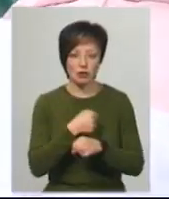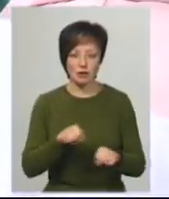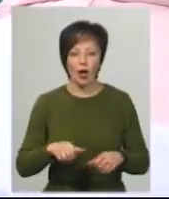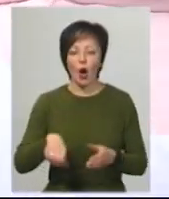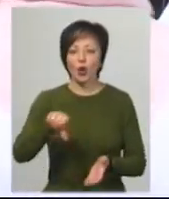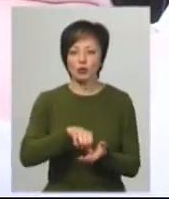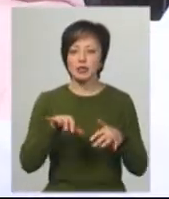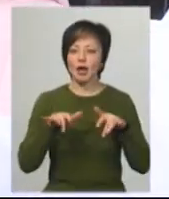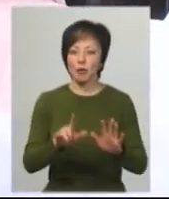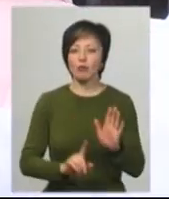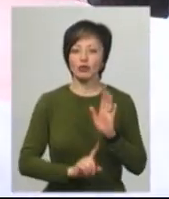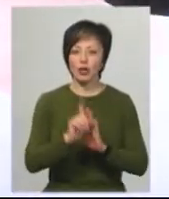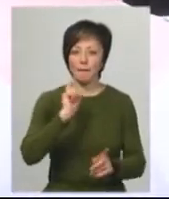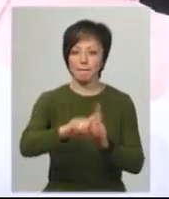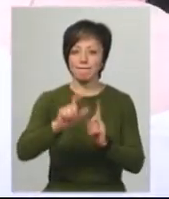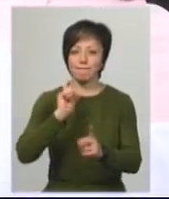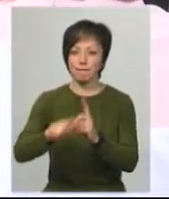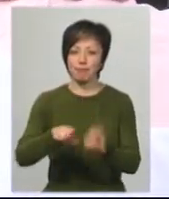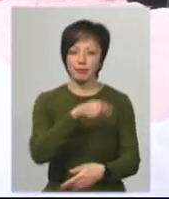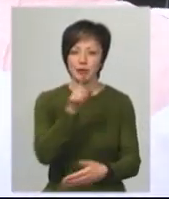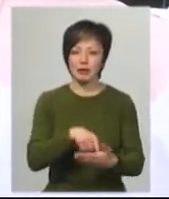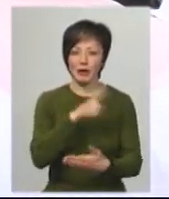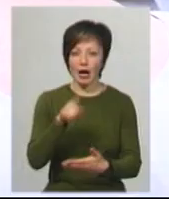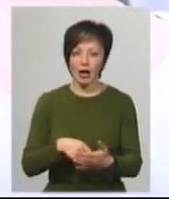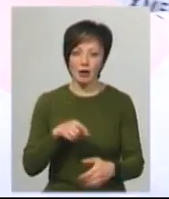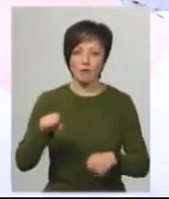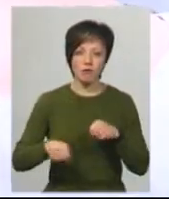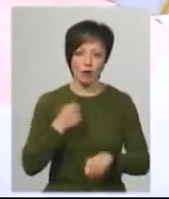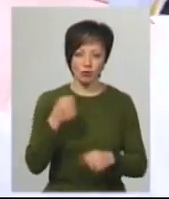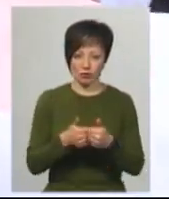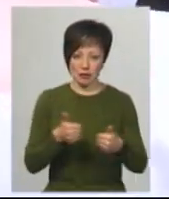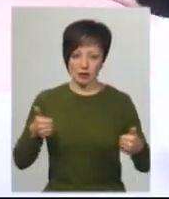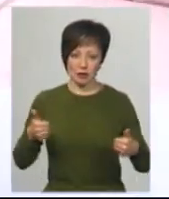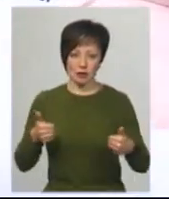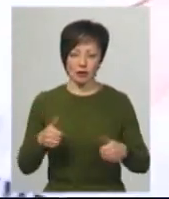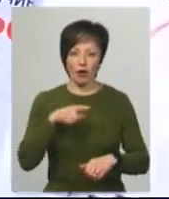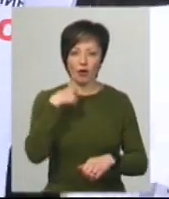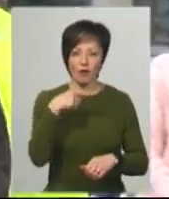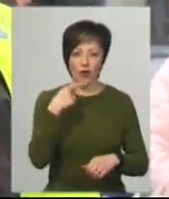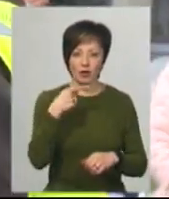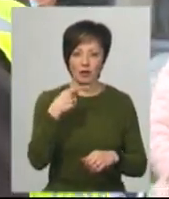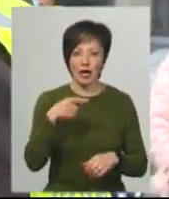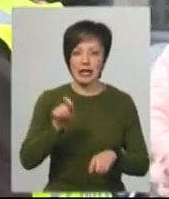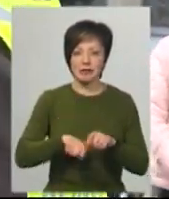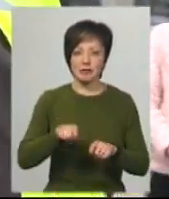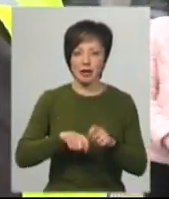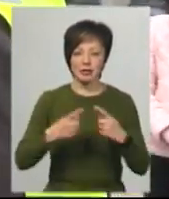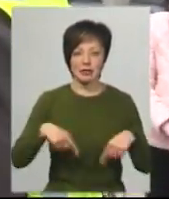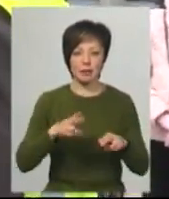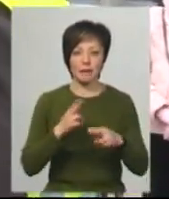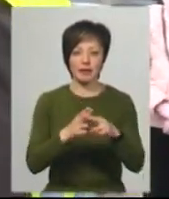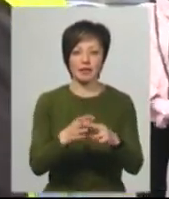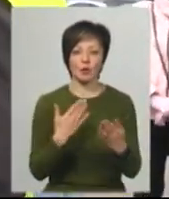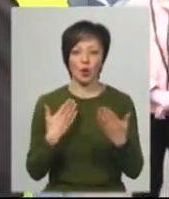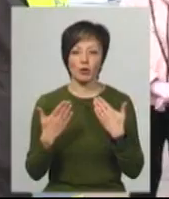Учасники акції почали ставити Дмитру Габінету питання та порушувати соціальну дистанцію. Говорить Денис Гаєвський, інспектор секції превентивної